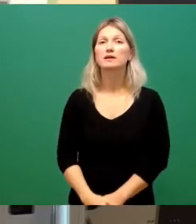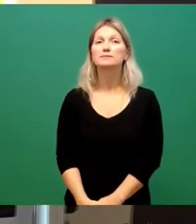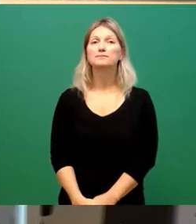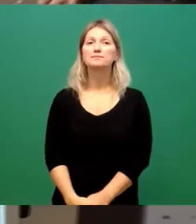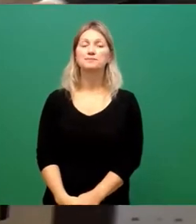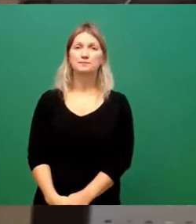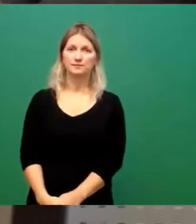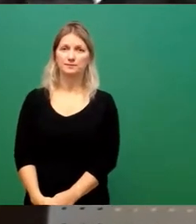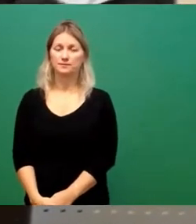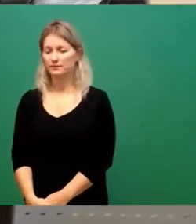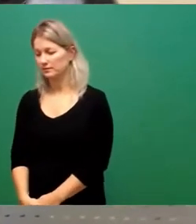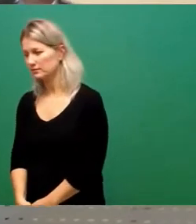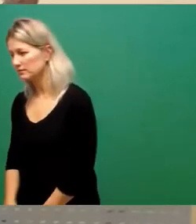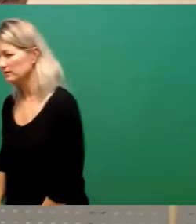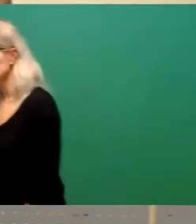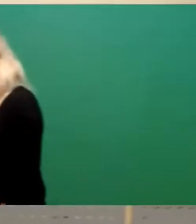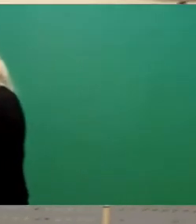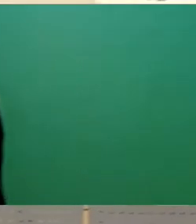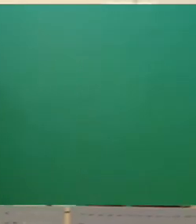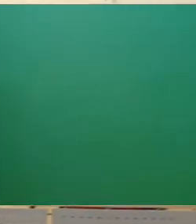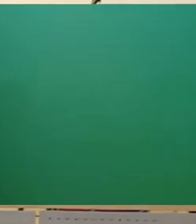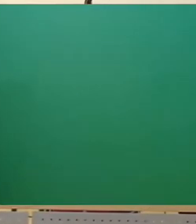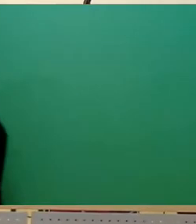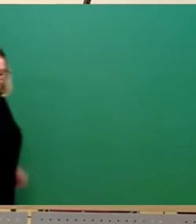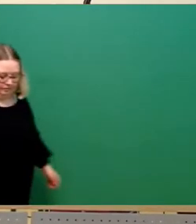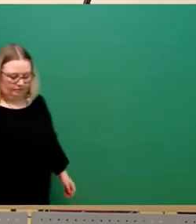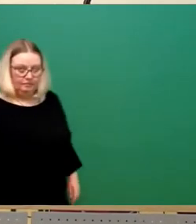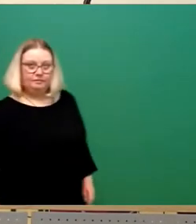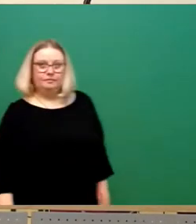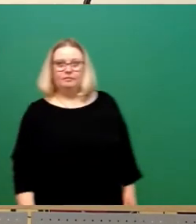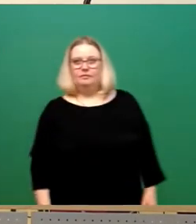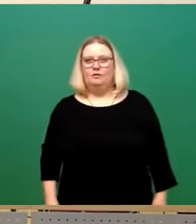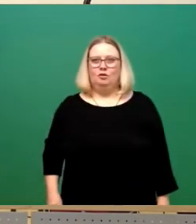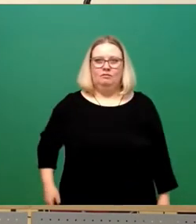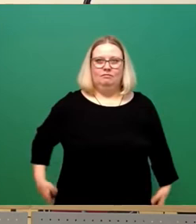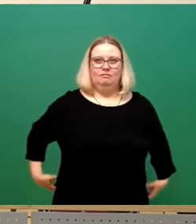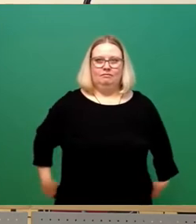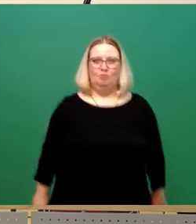Wir setzen fort in der Fraktionsrunde mit der AfD-Fraktion. Frau Dr. Schipps.